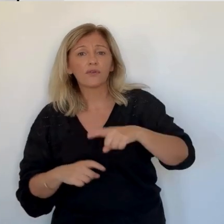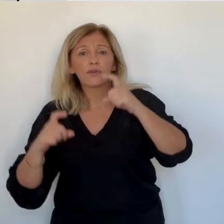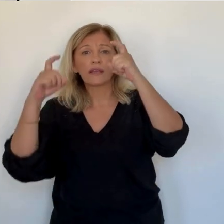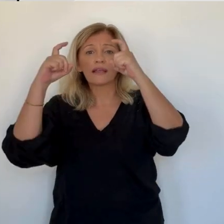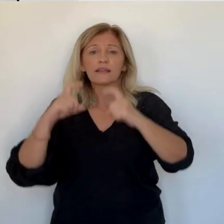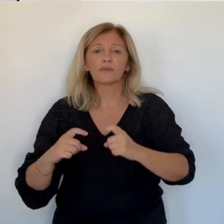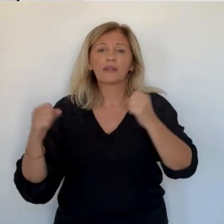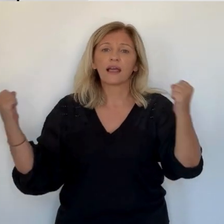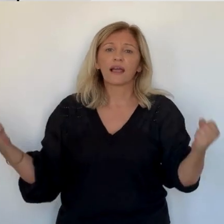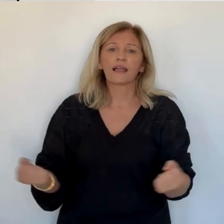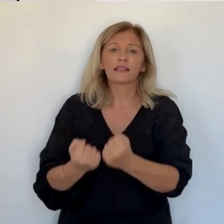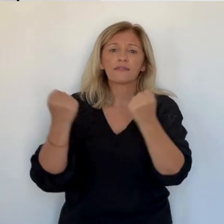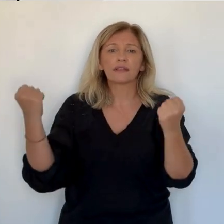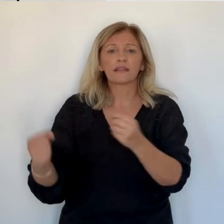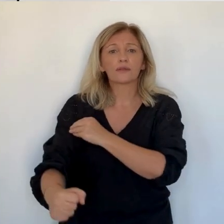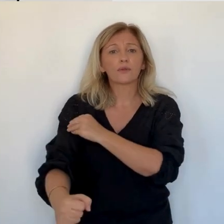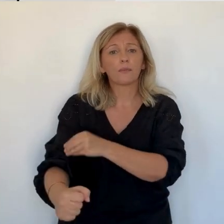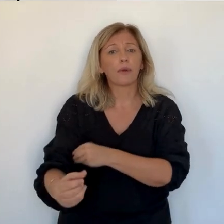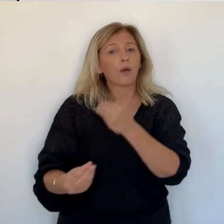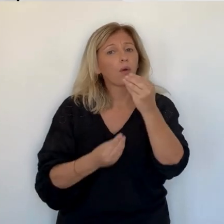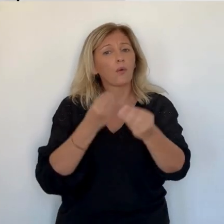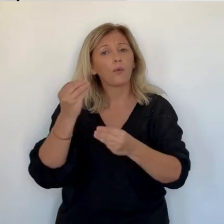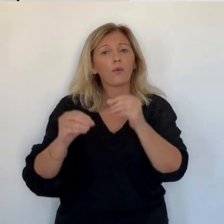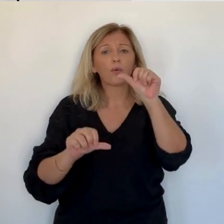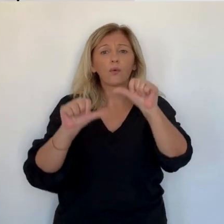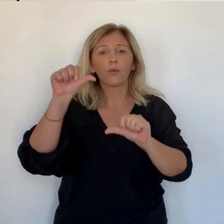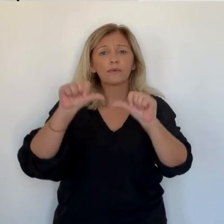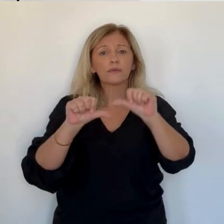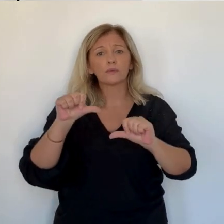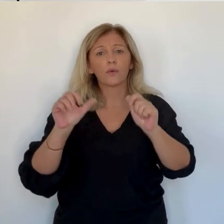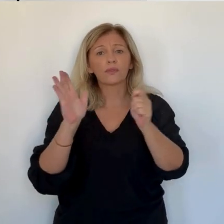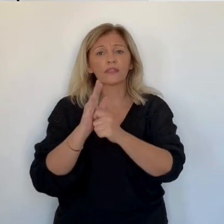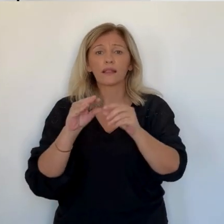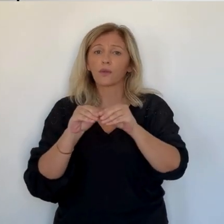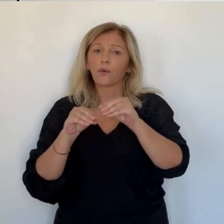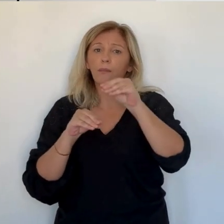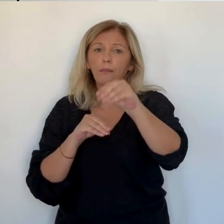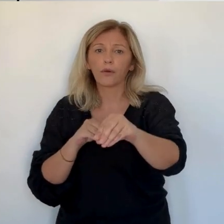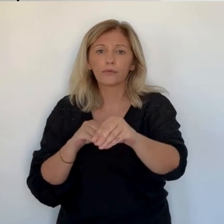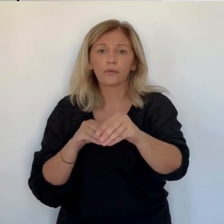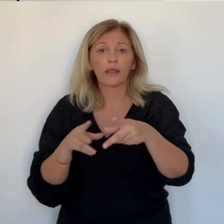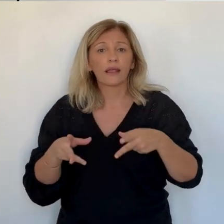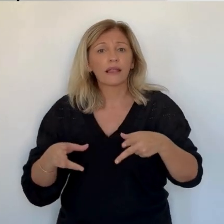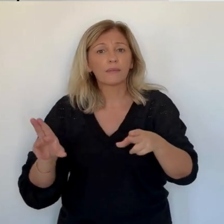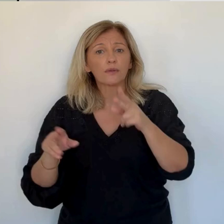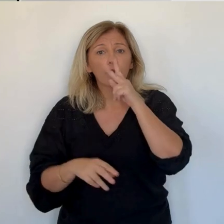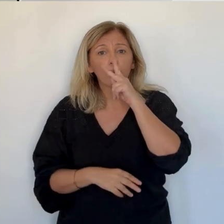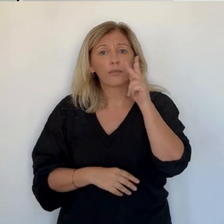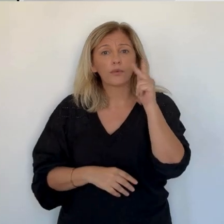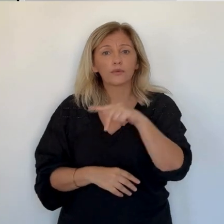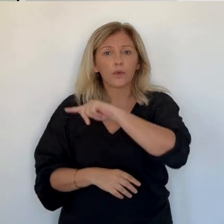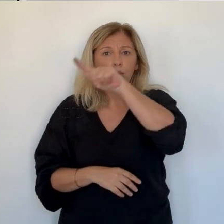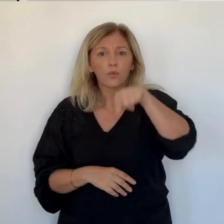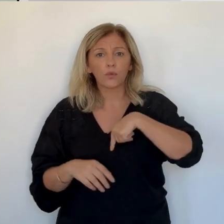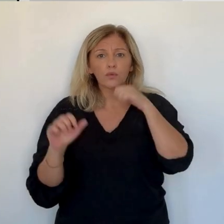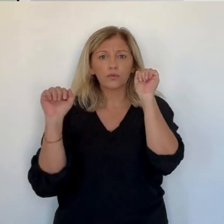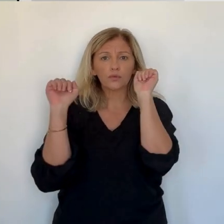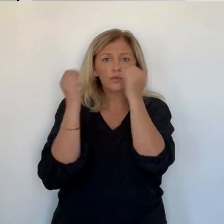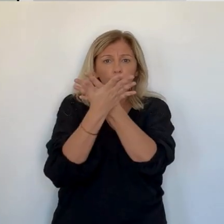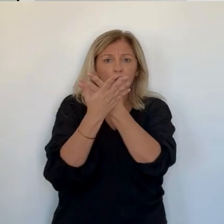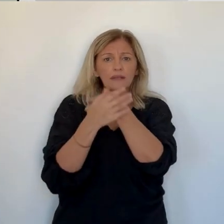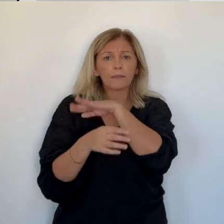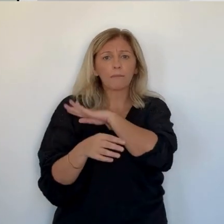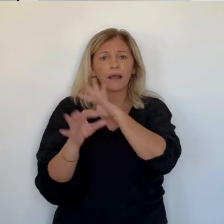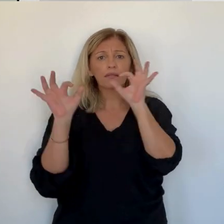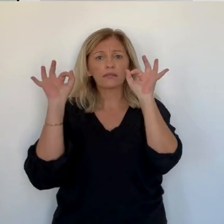l'activité sportive, voire de reporter les compétitions, en théorie du moins. C'est un épisode qui nous un peu surpris par son intensité. C'est venu